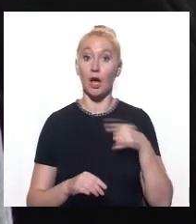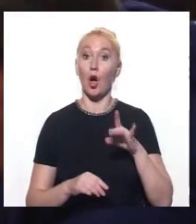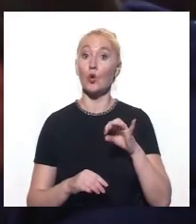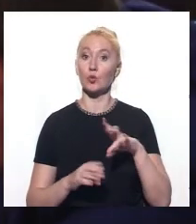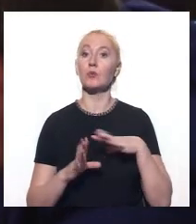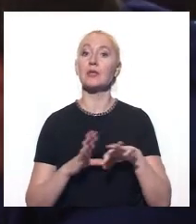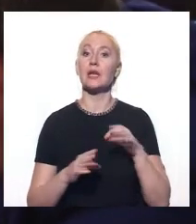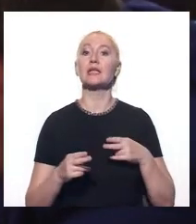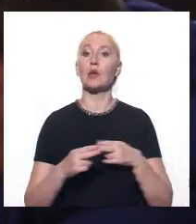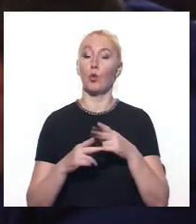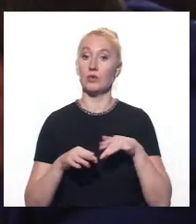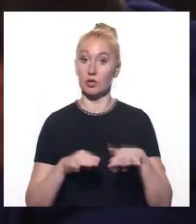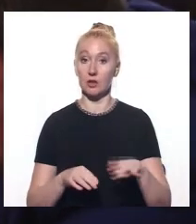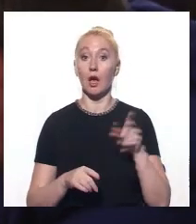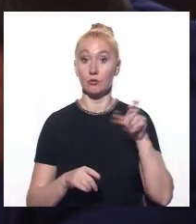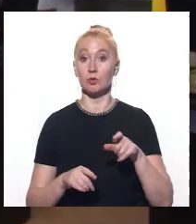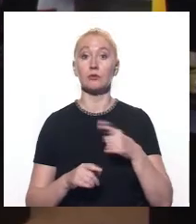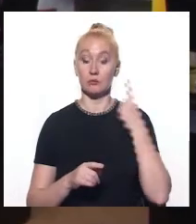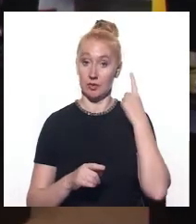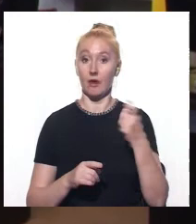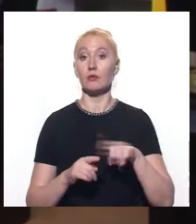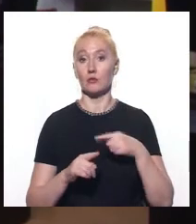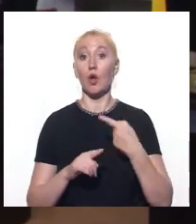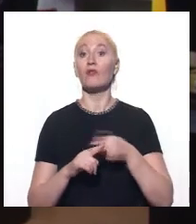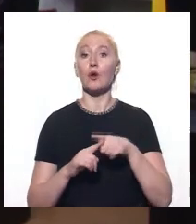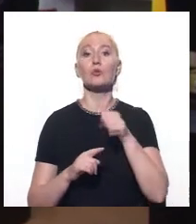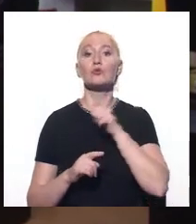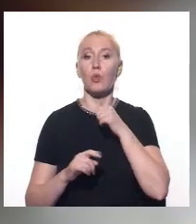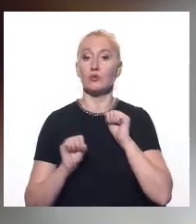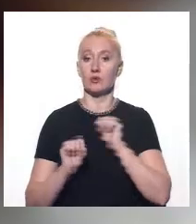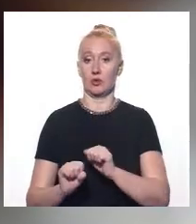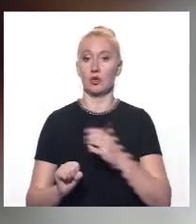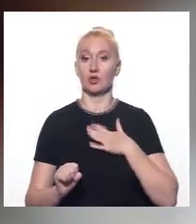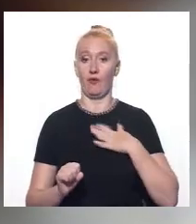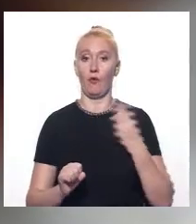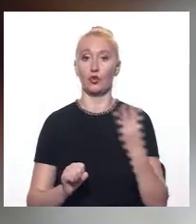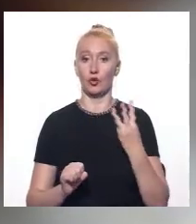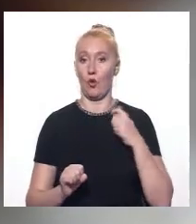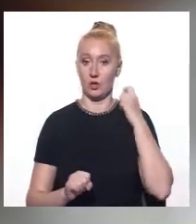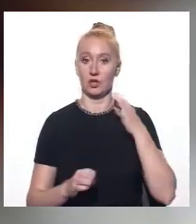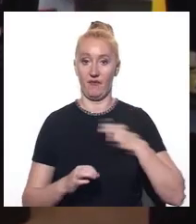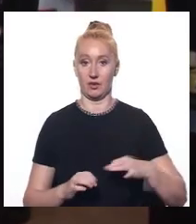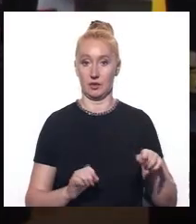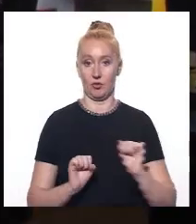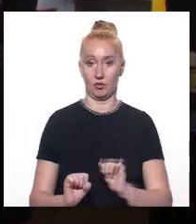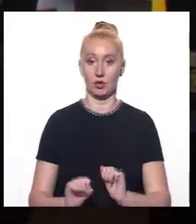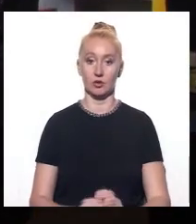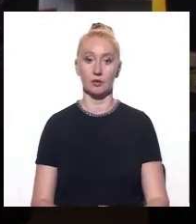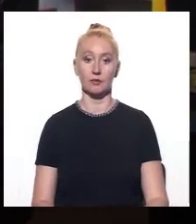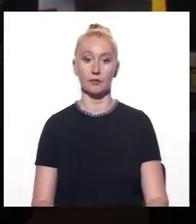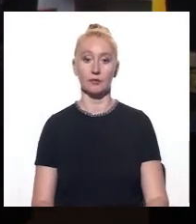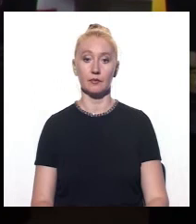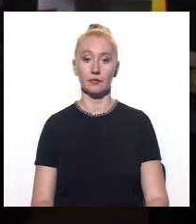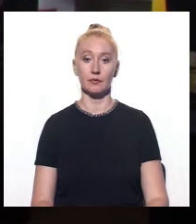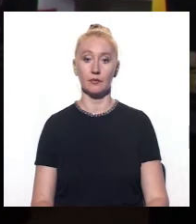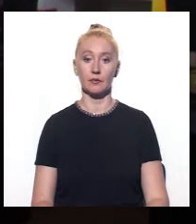Руденко обирали запобіжний захід, чоловік заявив, що у такий спосіб намагався захистити свого трирічного сина. Думаю, що кожна людина